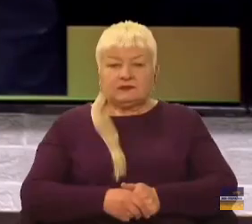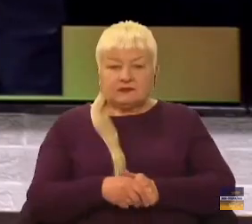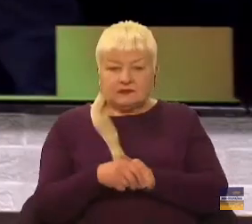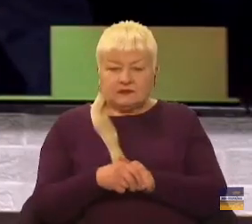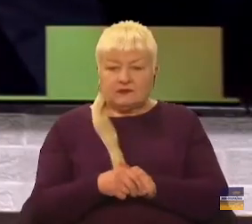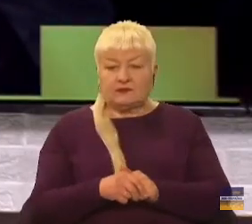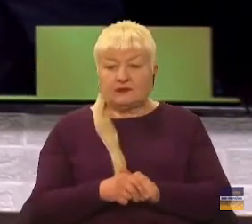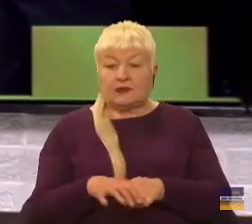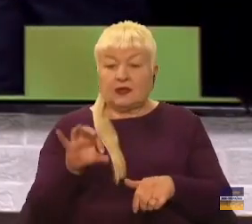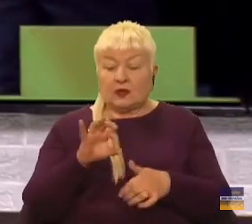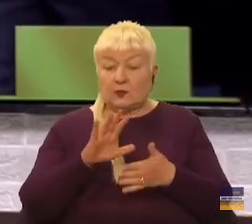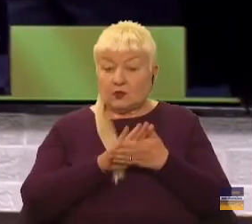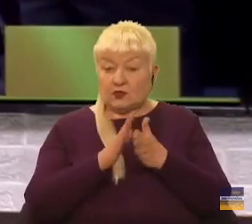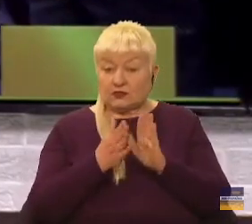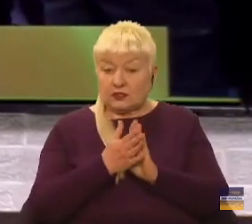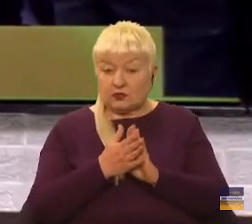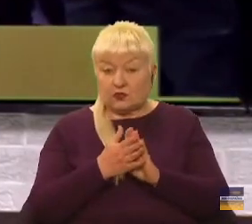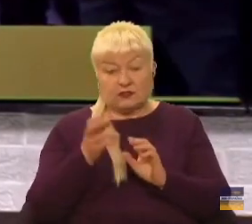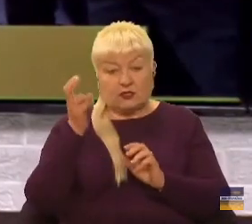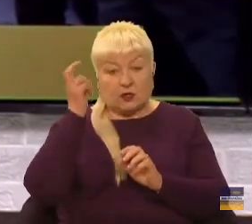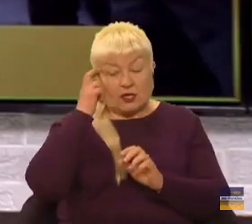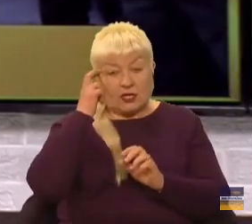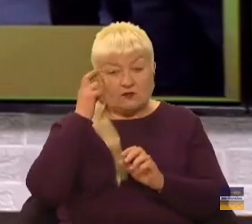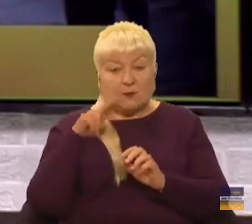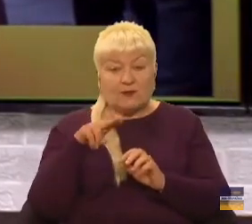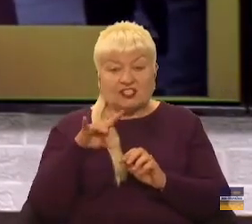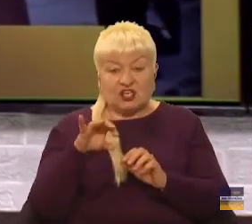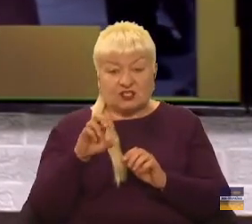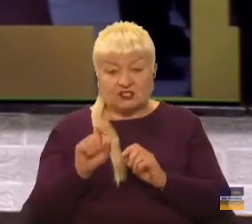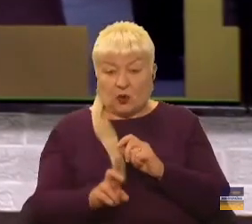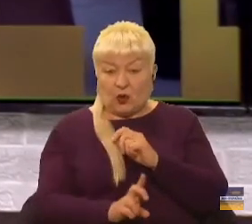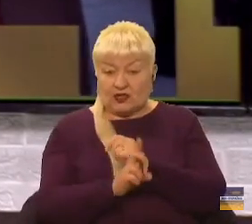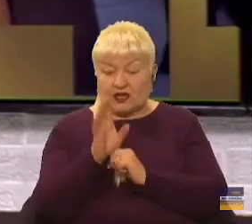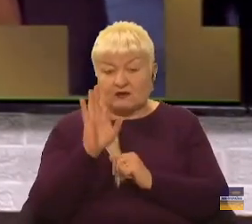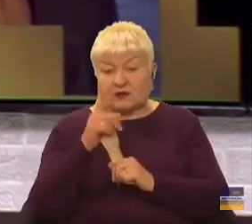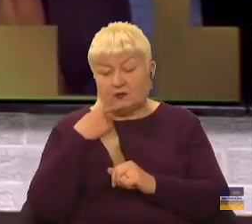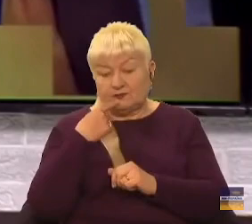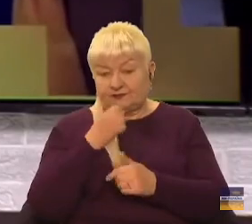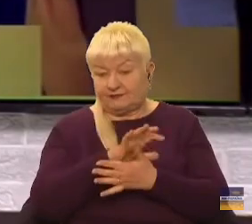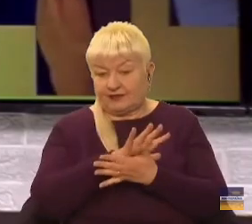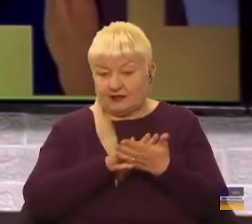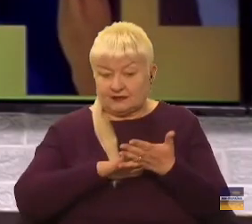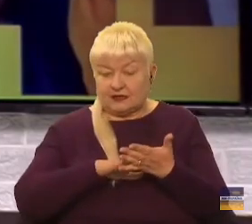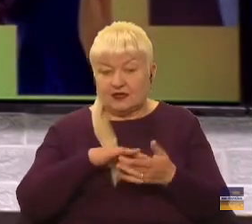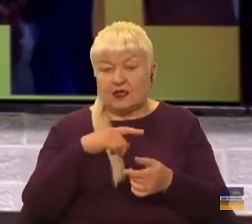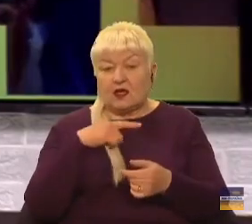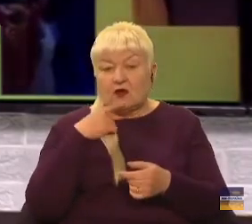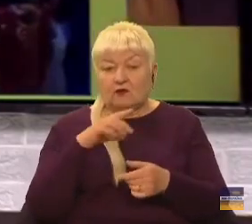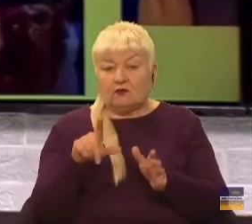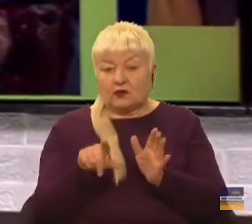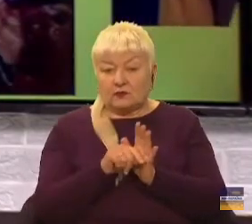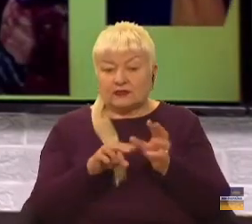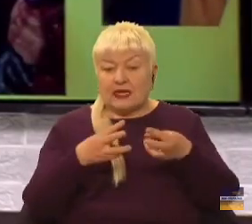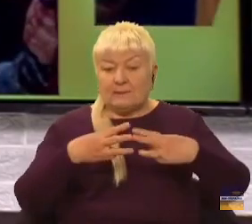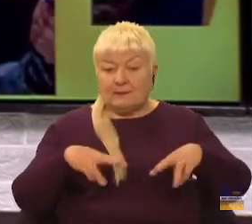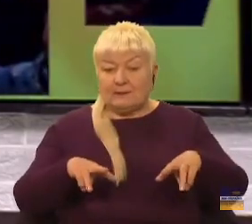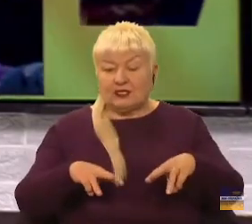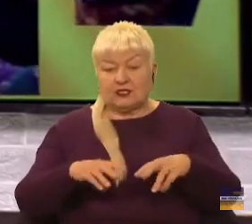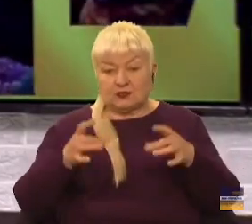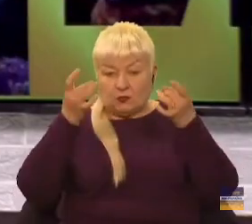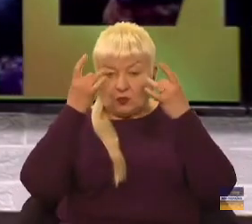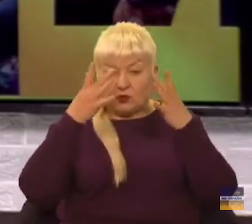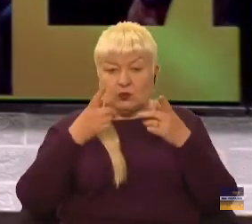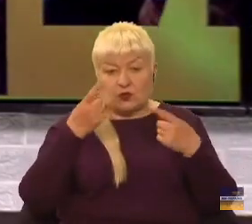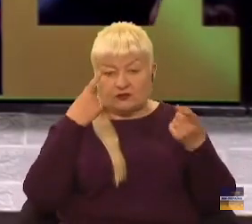І якраз про ситуацію довкола Києво-Печерської лаври будемо говорити далі. Говоримо про це з Олександром Ткаченком, міністром культури та